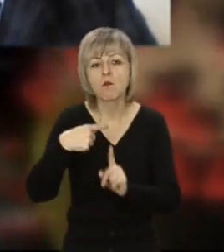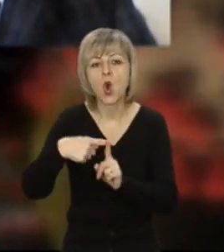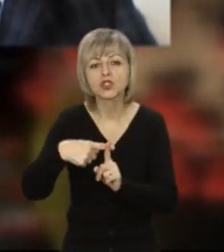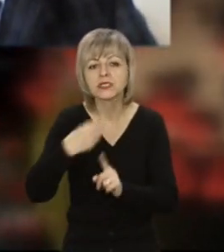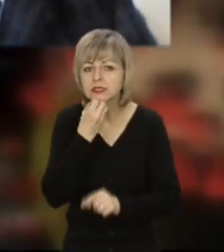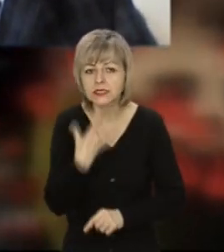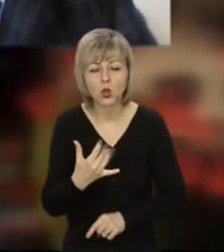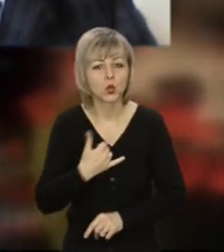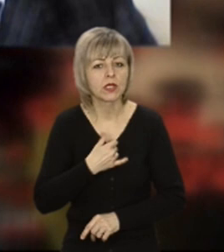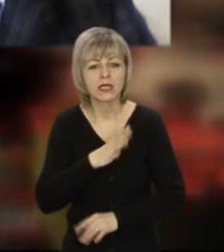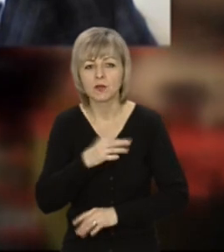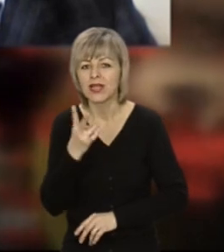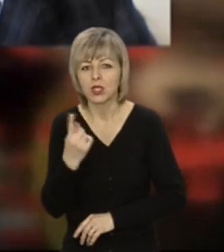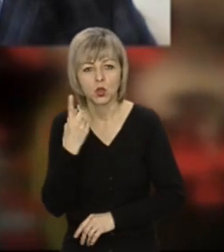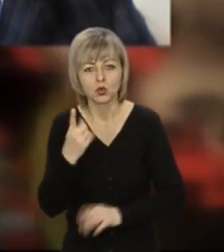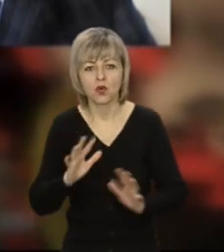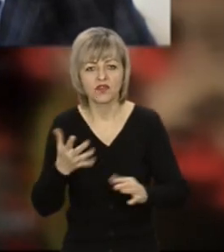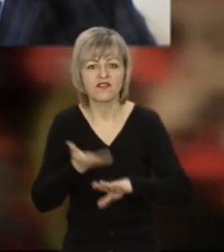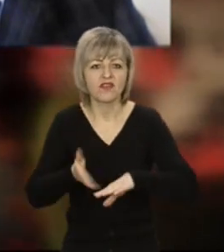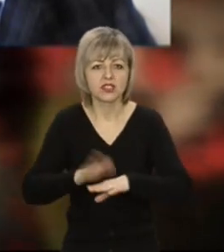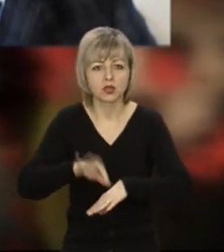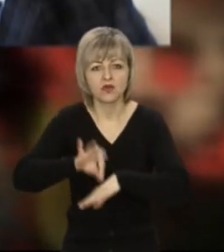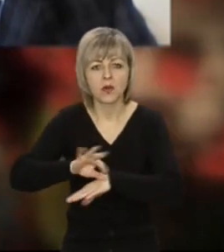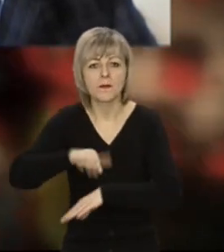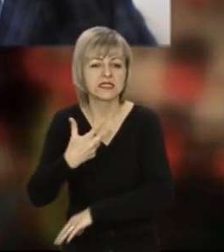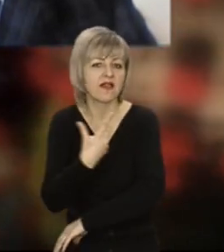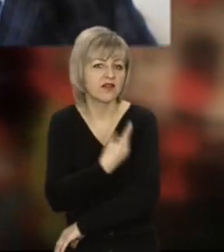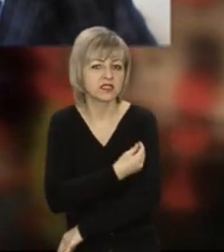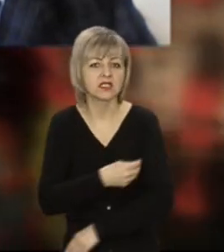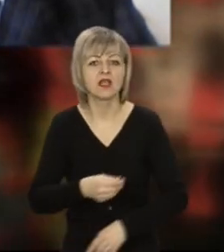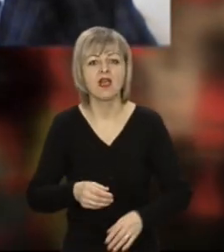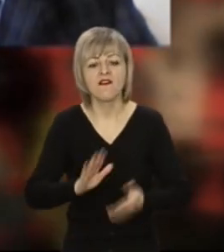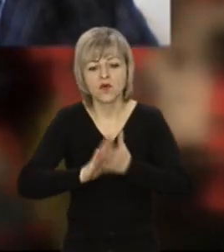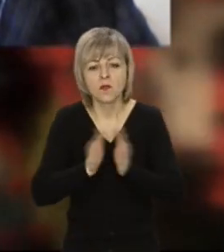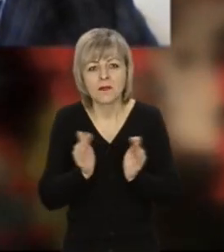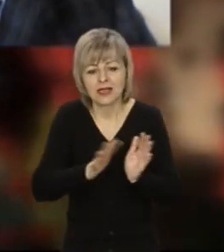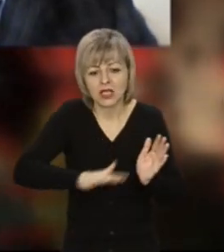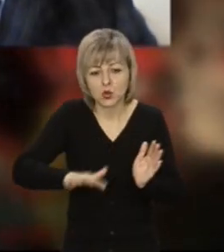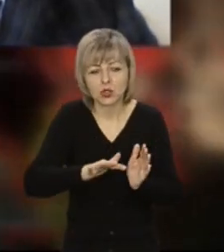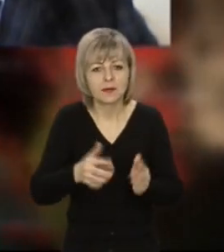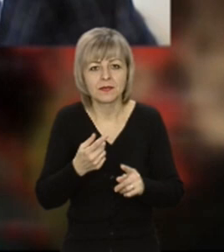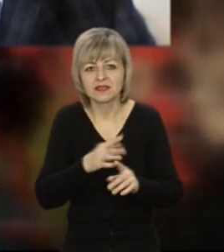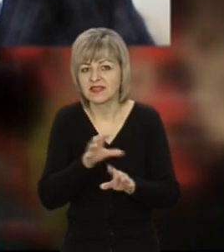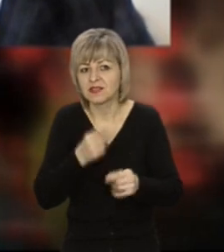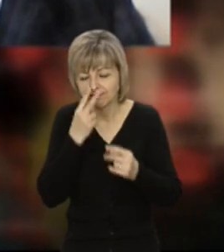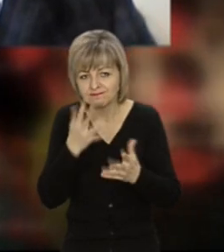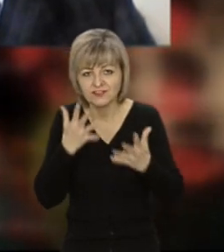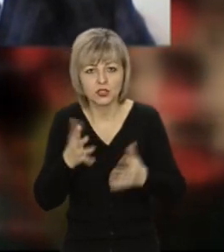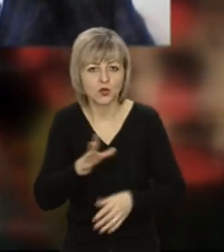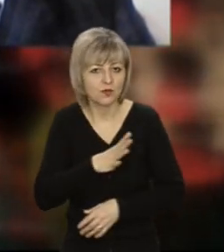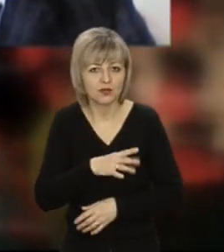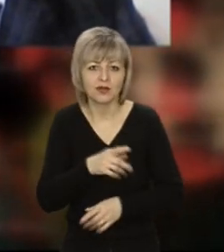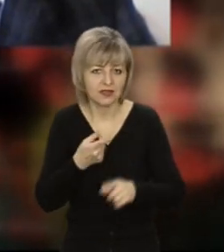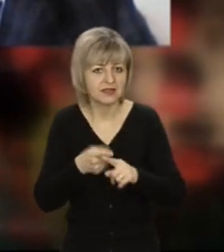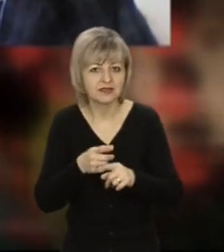наслідки. У нас не було жодного випадку важких наслідків після вакцини. В умовах маленької громади це, очевидно, все було на очах, і це теж багато